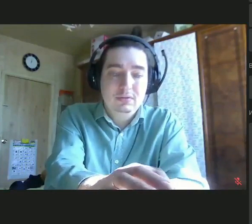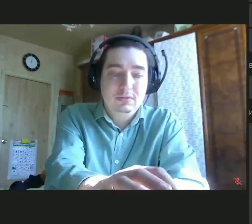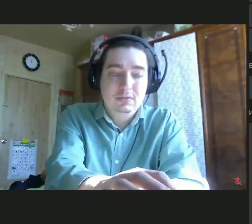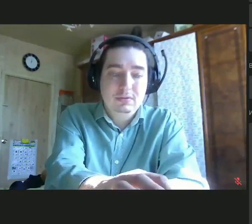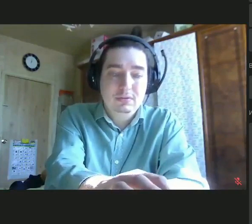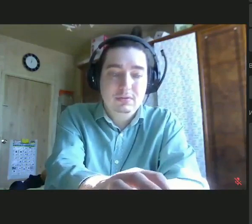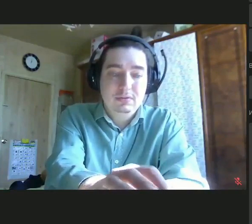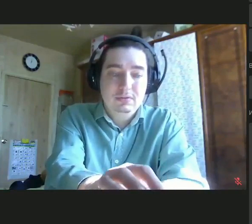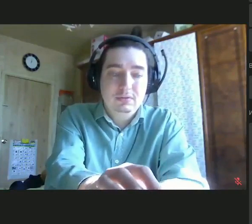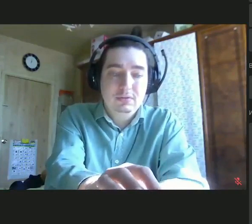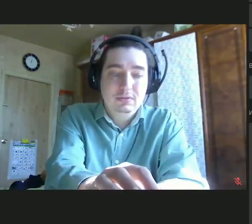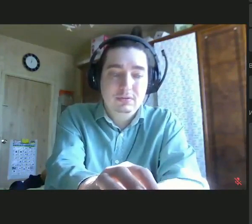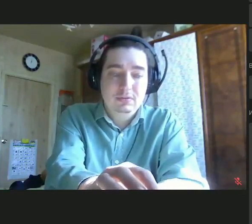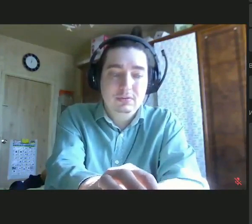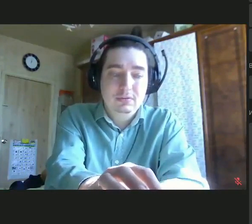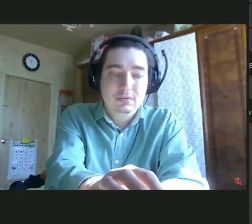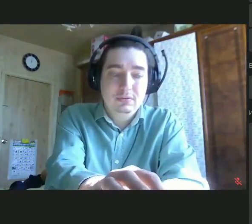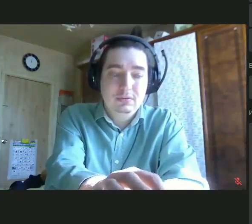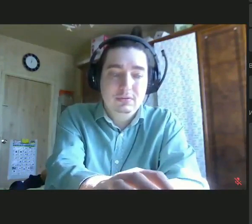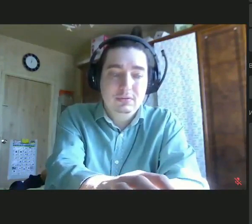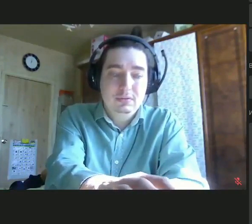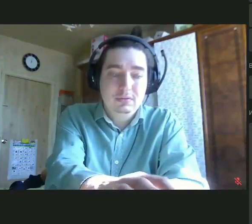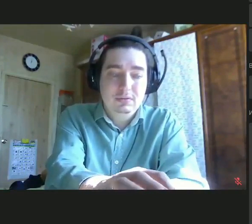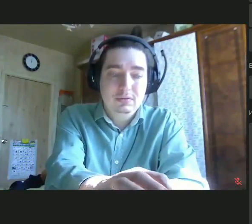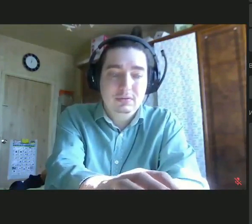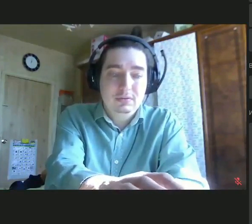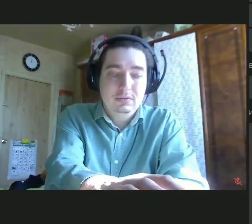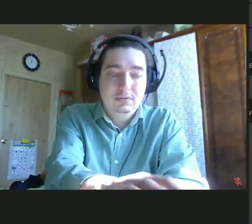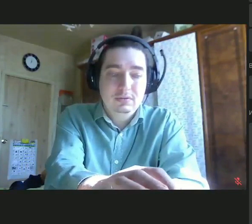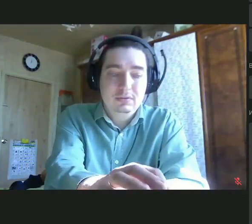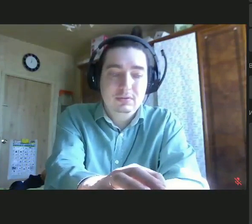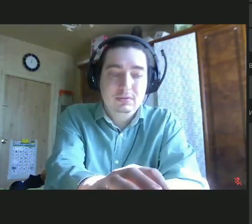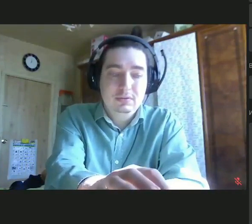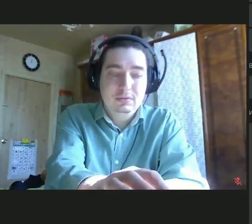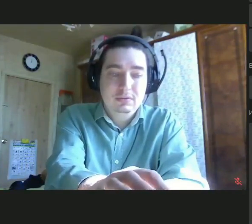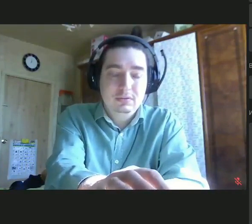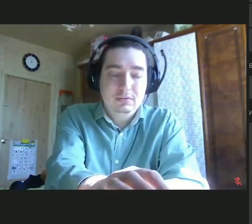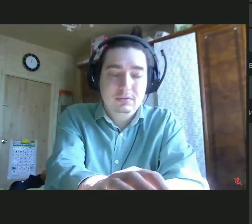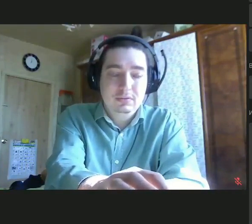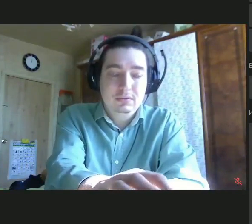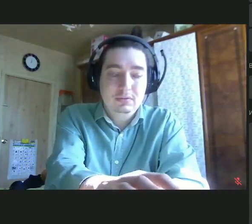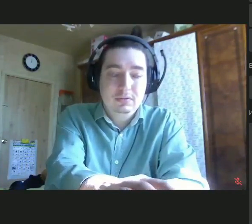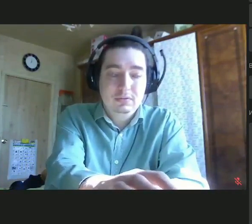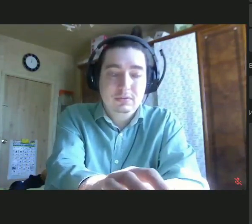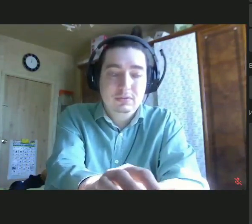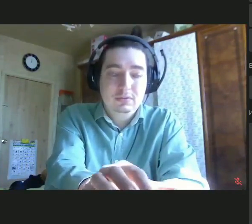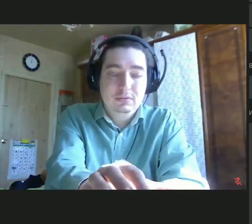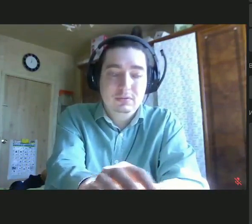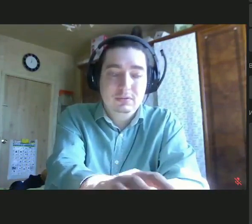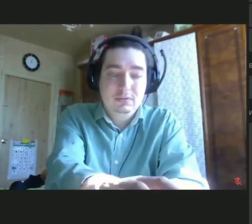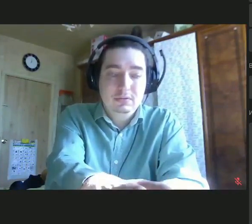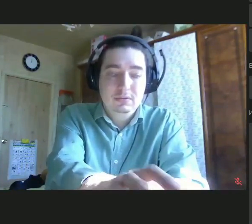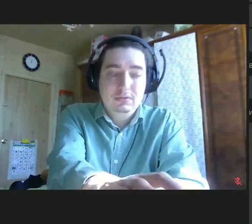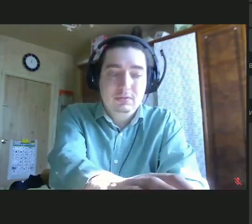цели. Например, в прошлом году подростки сразу начали добраться до школы. У подростков самоагрессии появились альтернативные формы поведения. Это